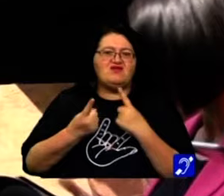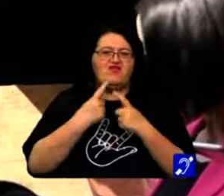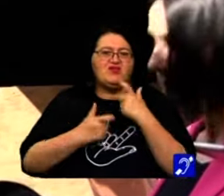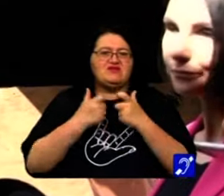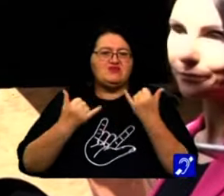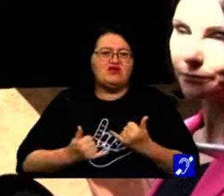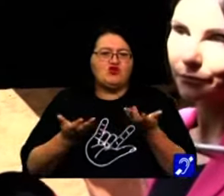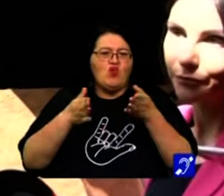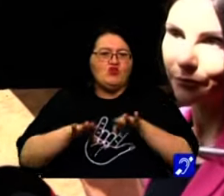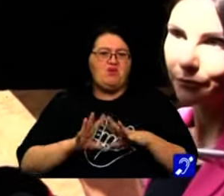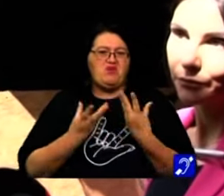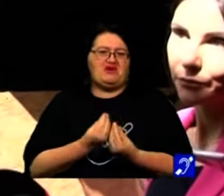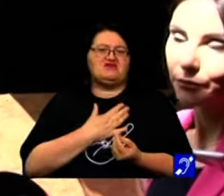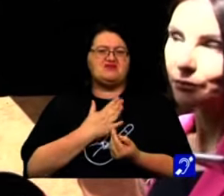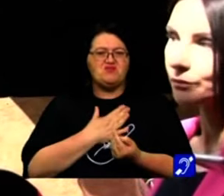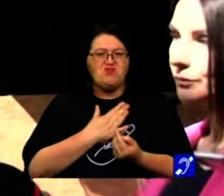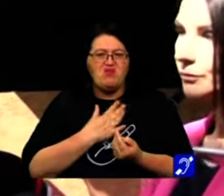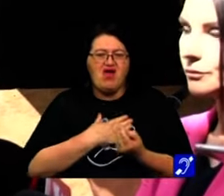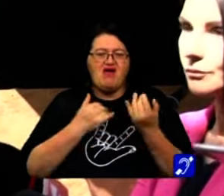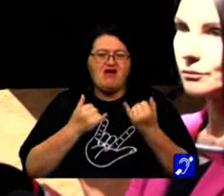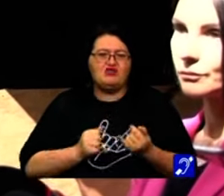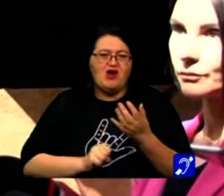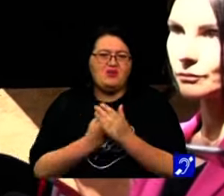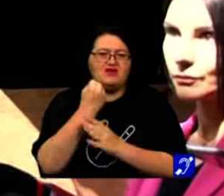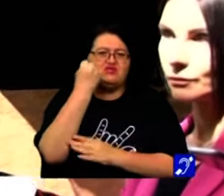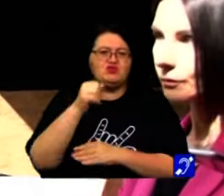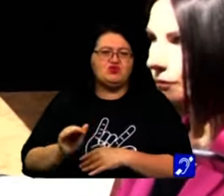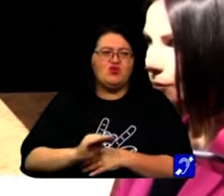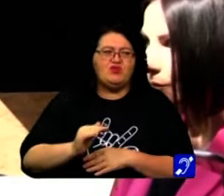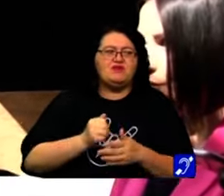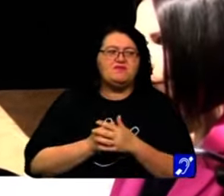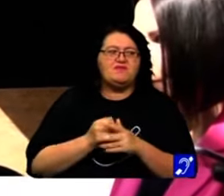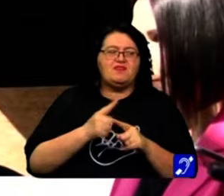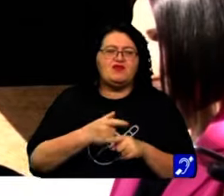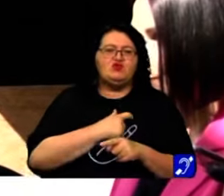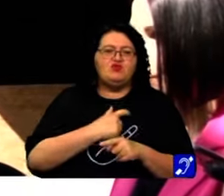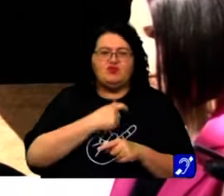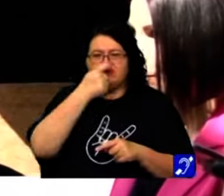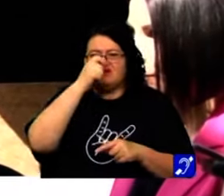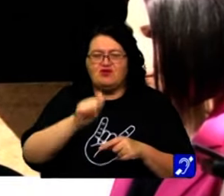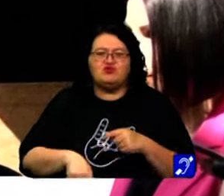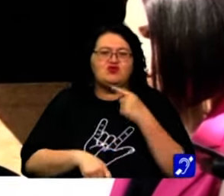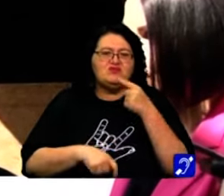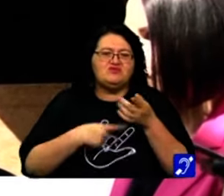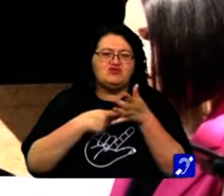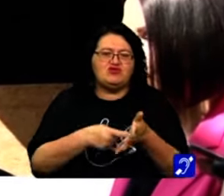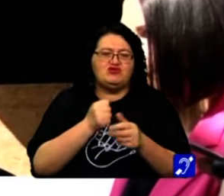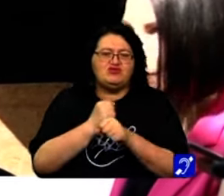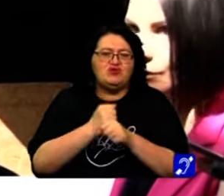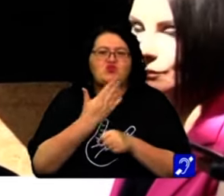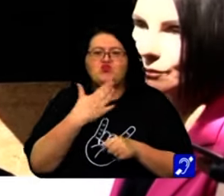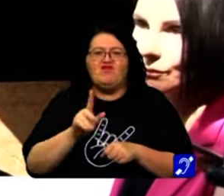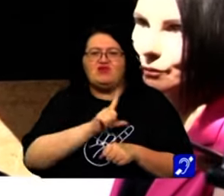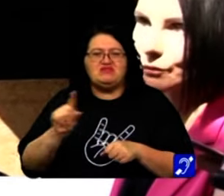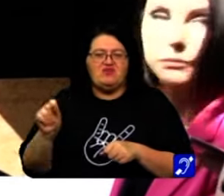vorba că aici au murit părinții mei, aici am crescut copiii și nu pot să renunț și le-am spus acest lucru că nu vreau